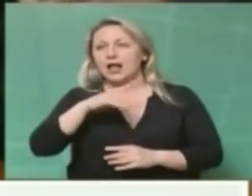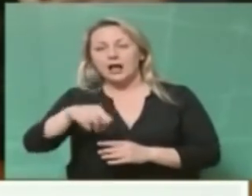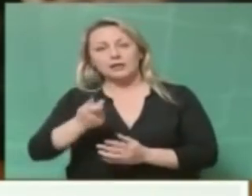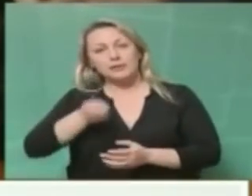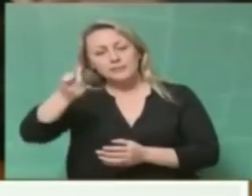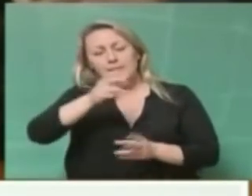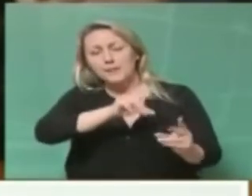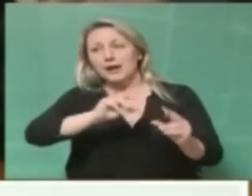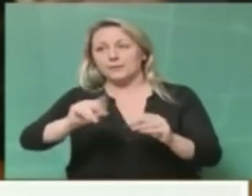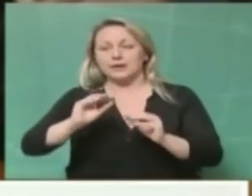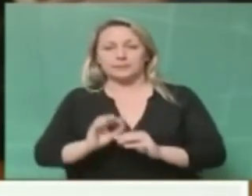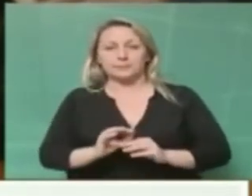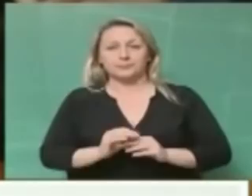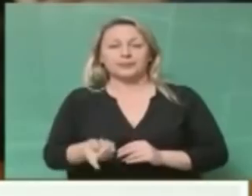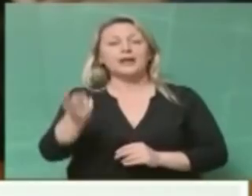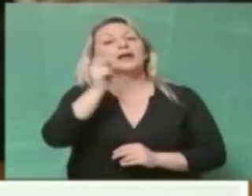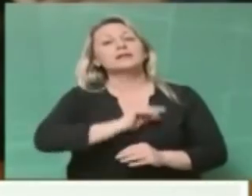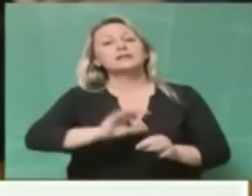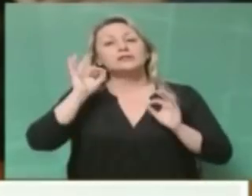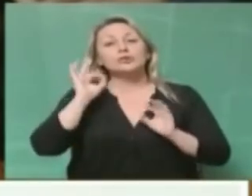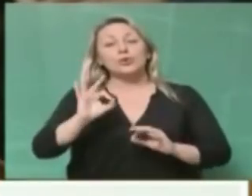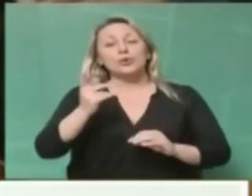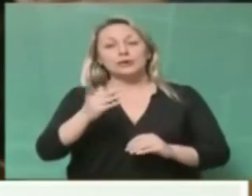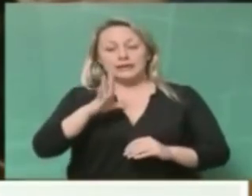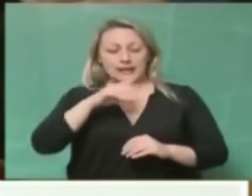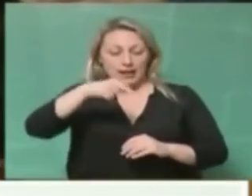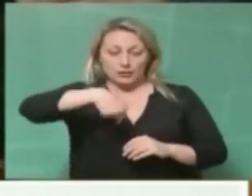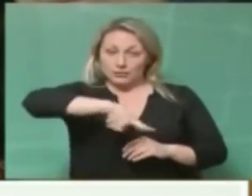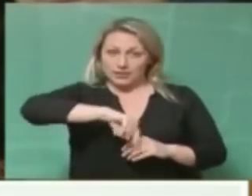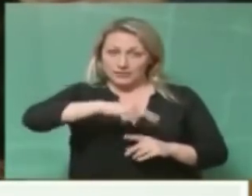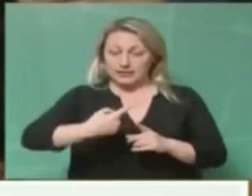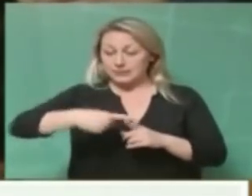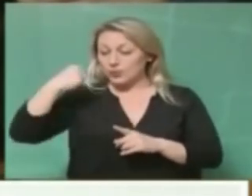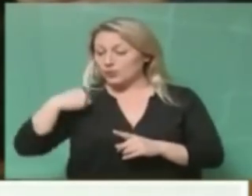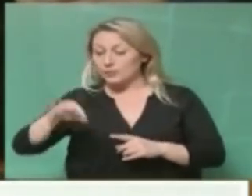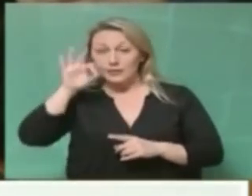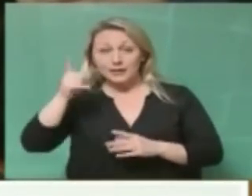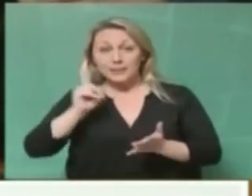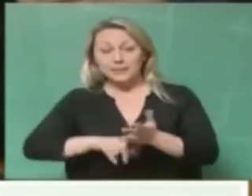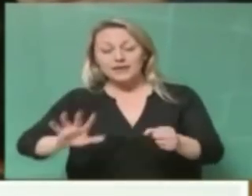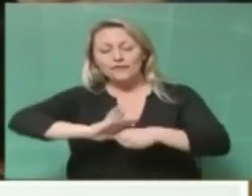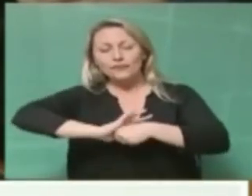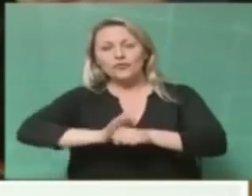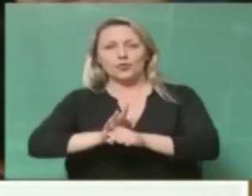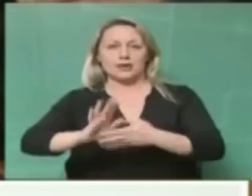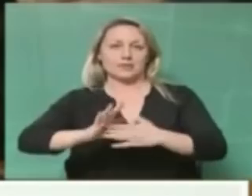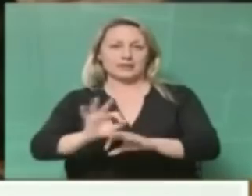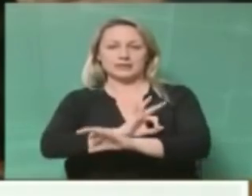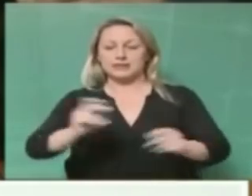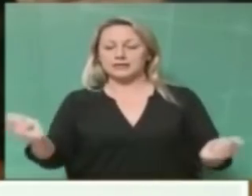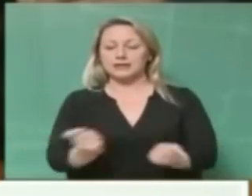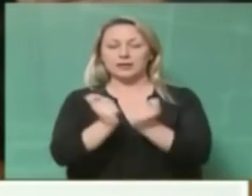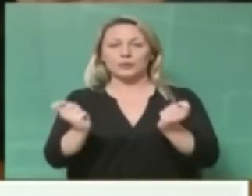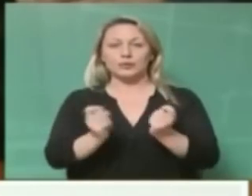προς το συμφέρον των συγκεκριμένων αλλά και του Δήμου Θεσσαλονίκης να λειτουργεί πλήρως θελεχωμένη αυτή η υπηρεσία, με